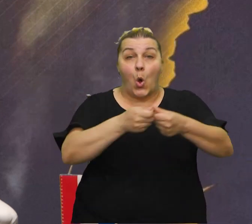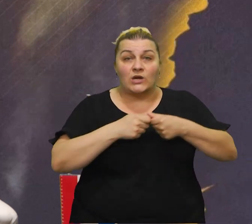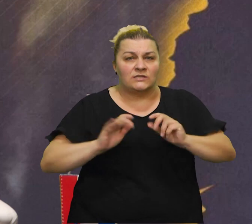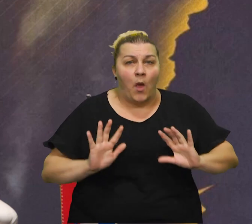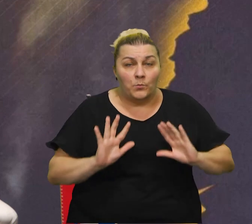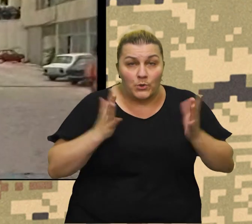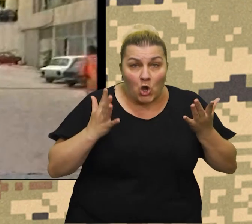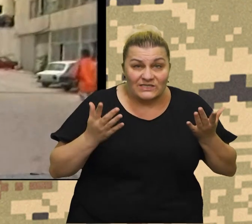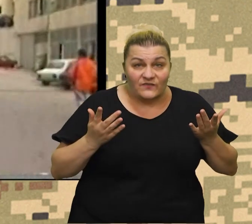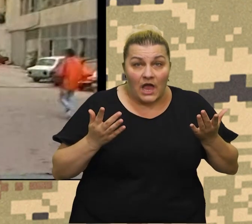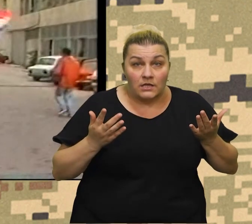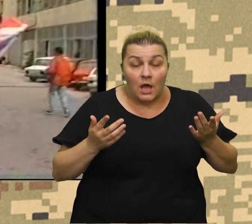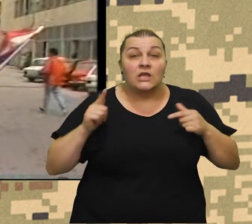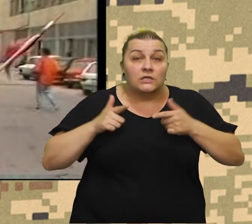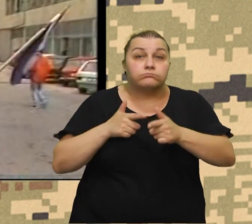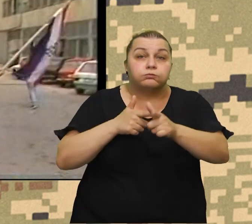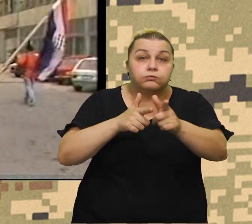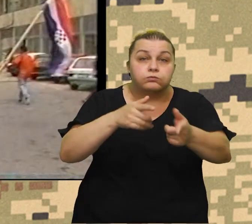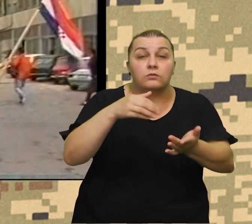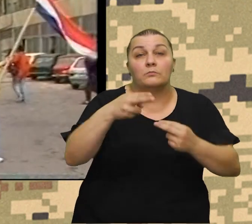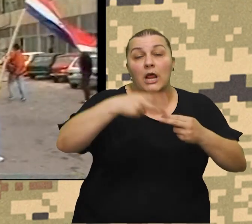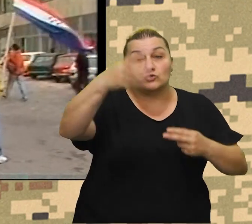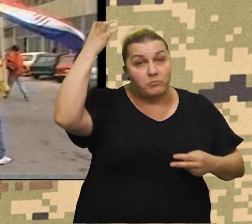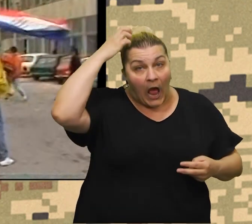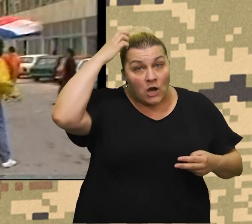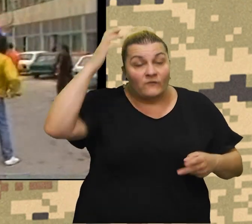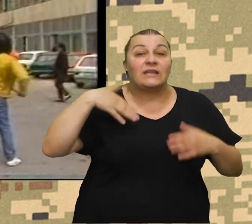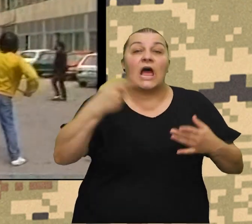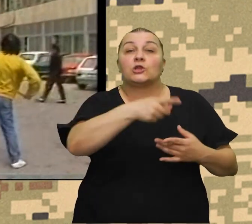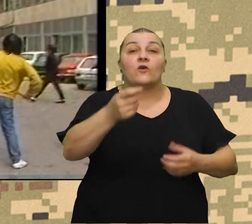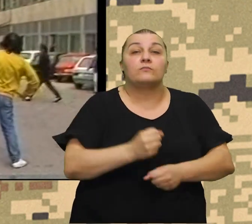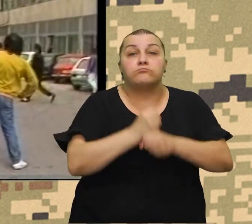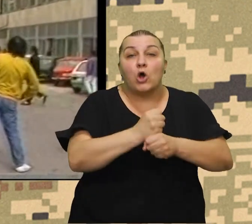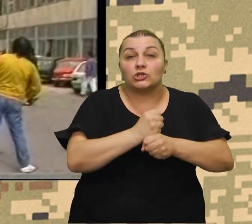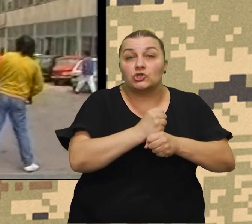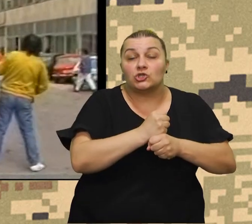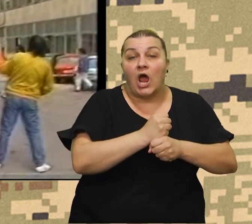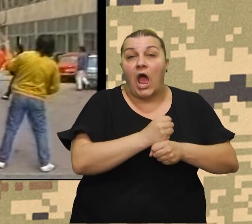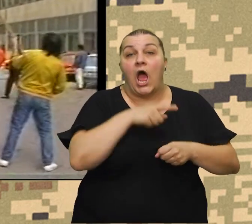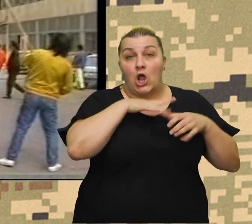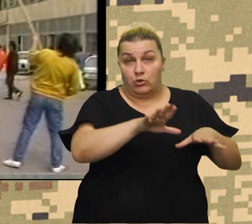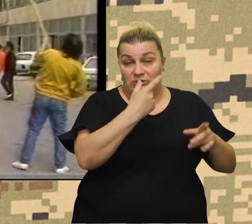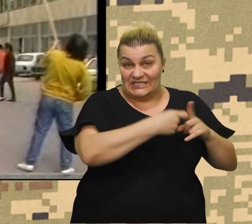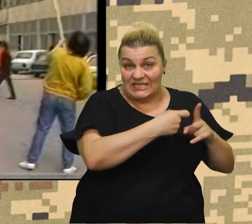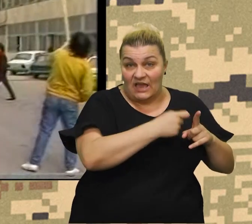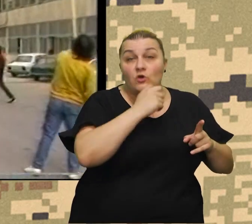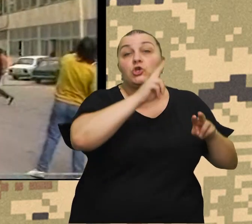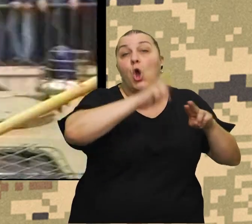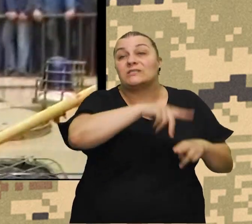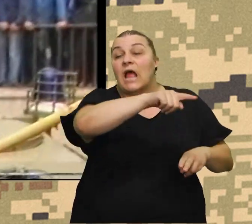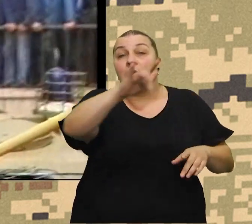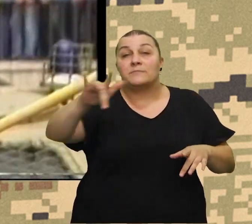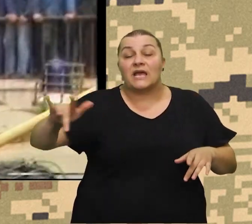jedan prosvjet, da idu uspred Zratne Banovne, da bi dali podršku ti ljudima u Kijevu, ne samo njima, nego i